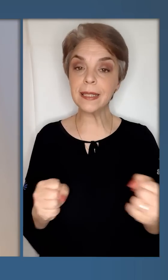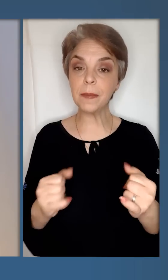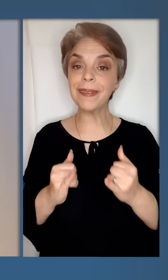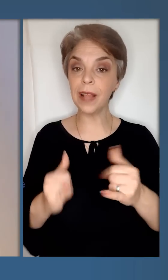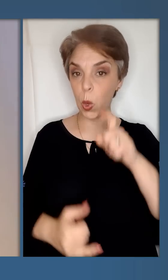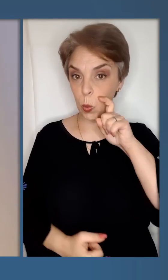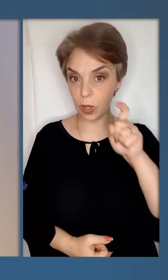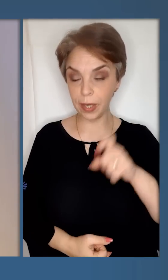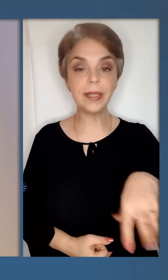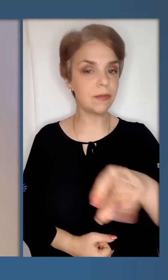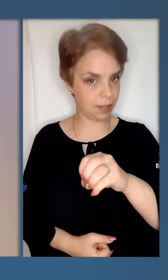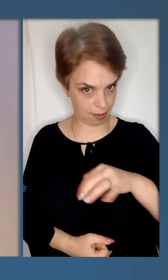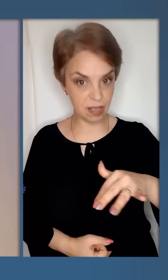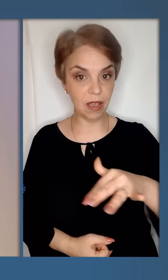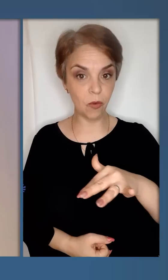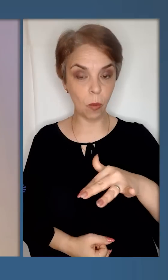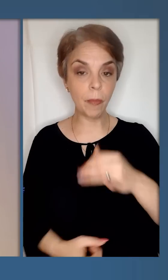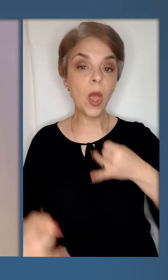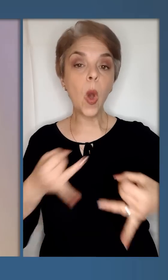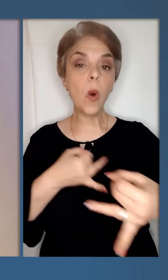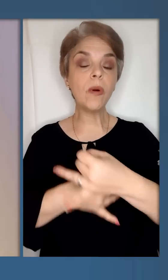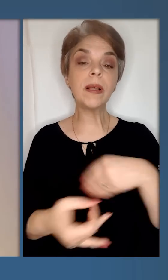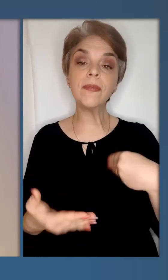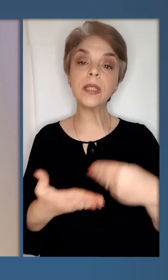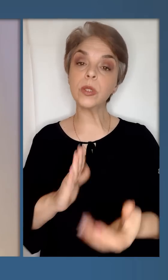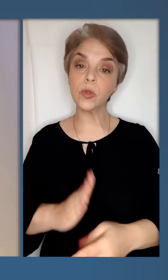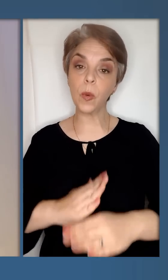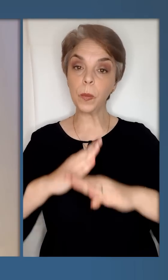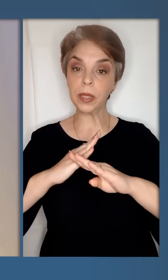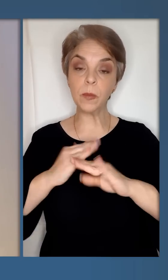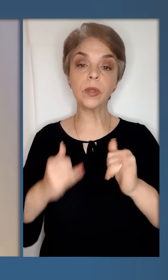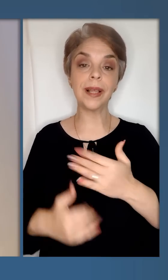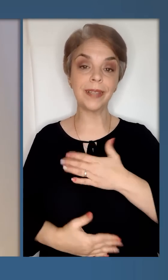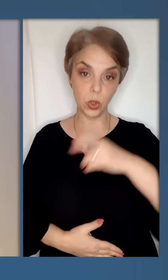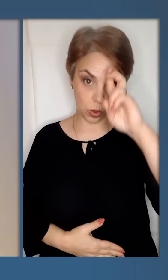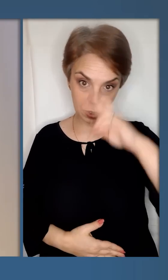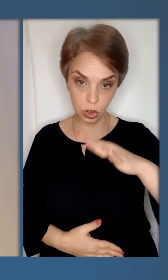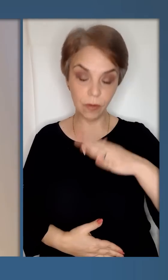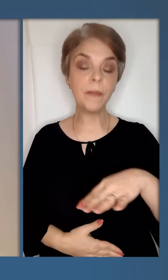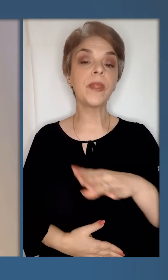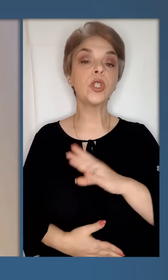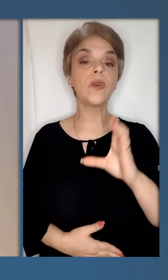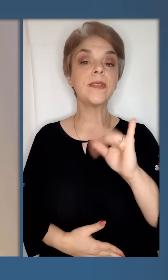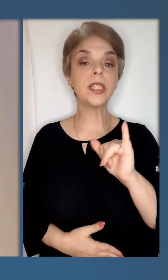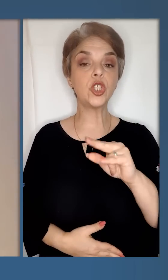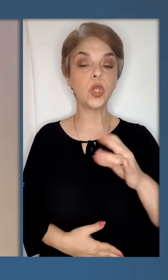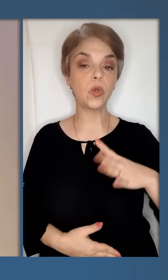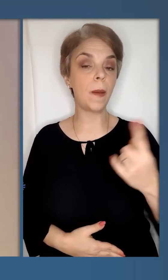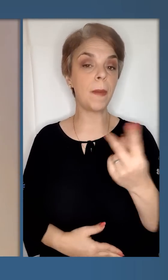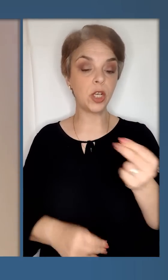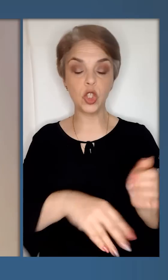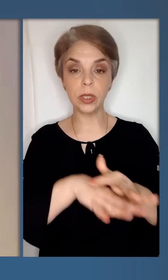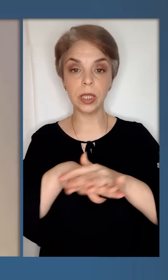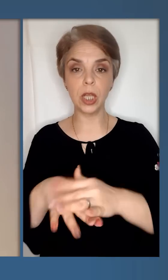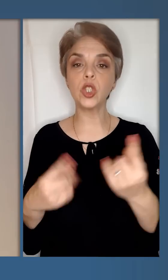зими цього року для України і всієї Європи. Обговорили фінансову підтримку для нашої держави. Вже у січні